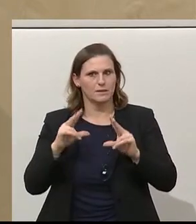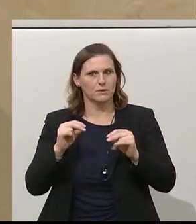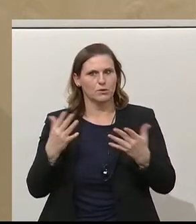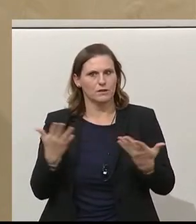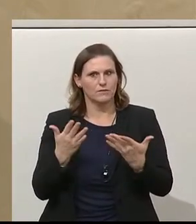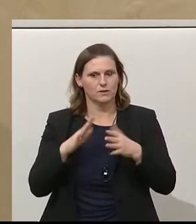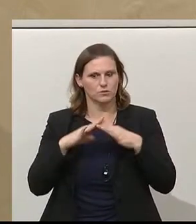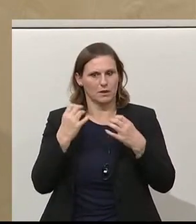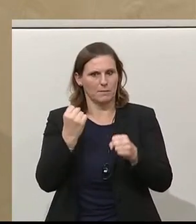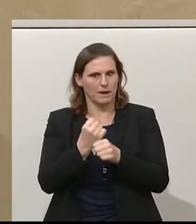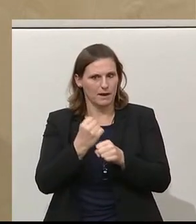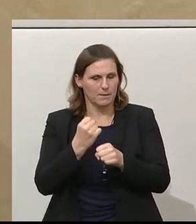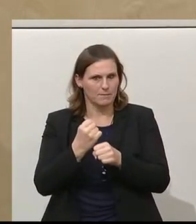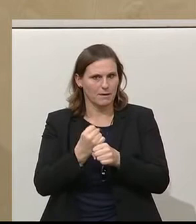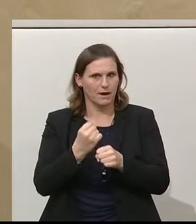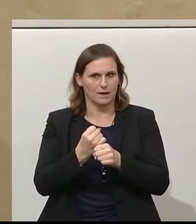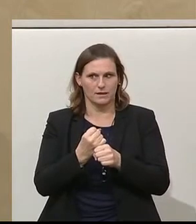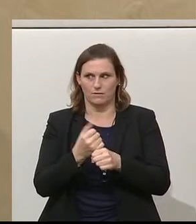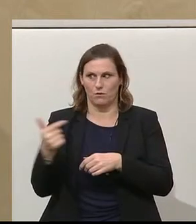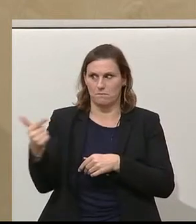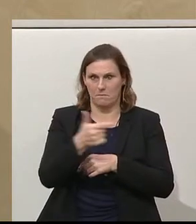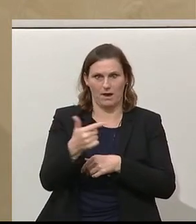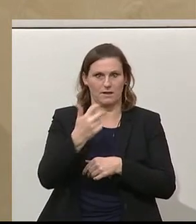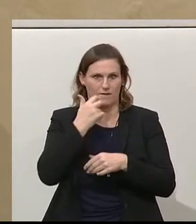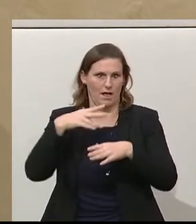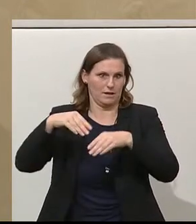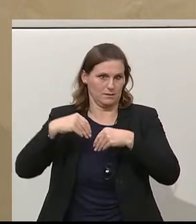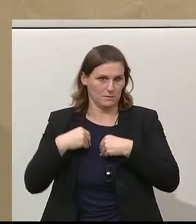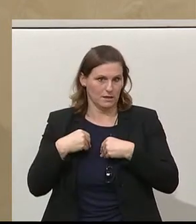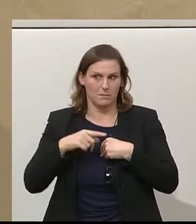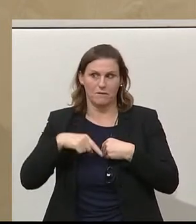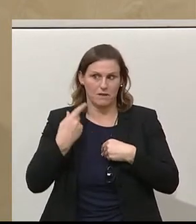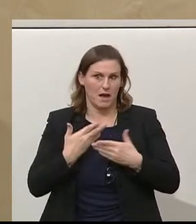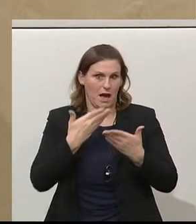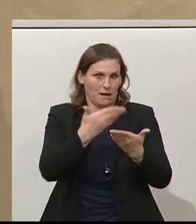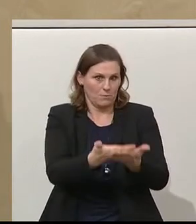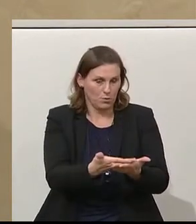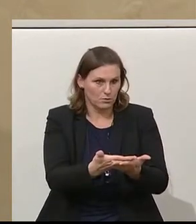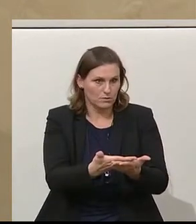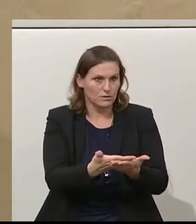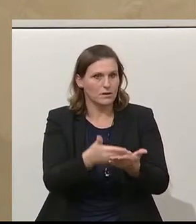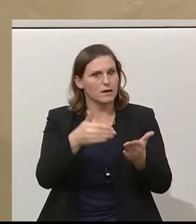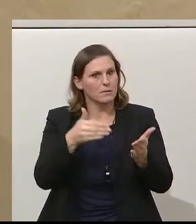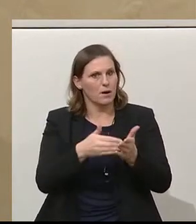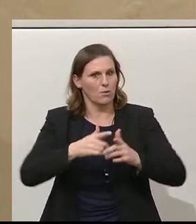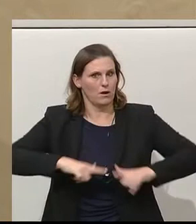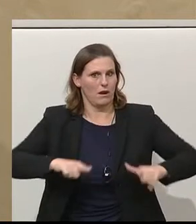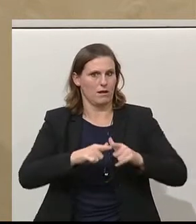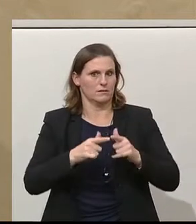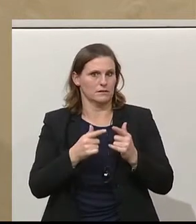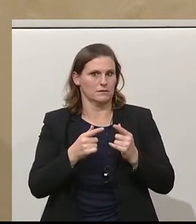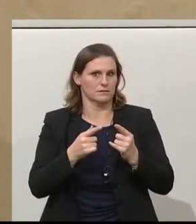Zusammenarbeit, die von beiden gewollt ist. Das bieten wir an, weil ich glaube, das braucht unser Land auch dringend,